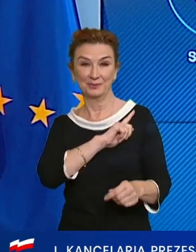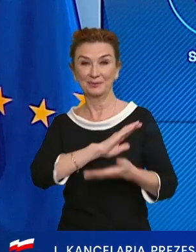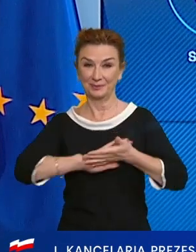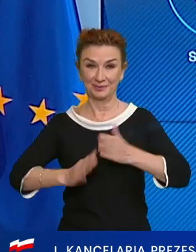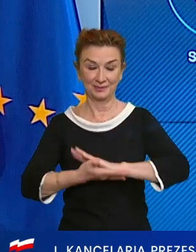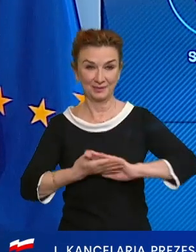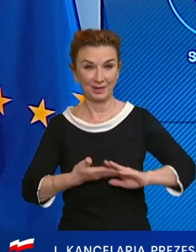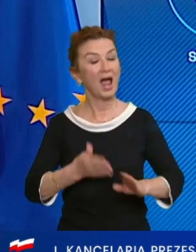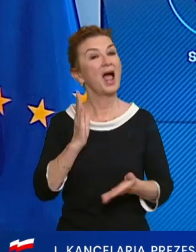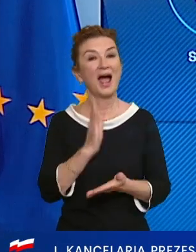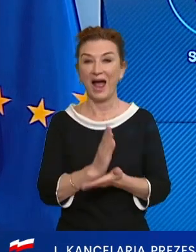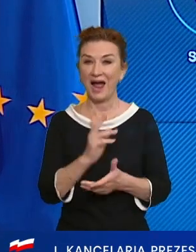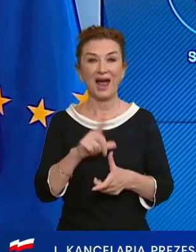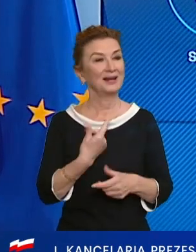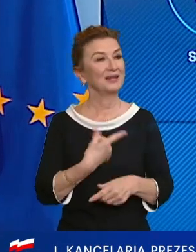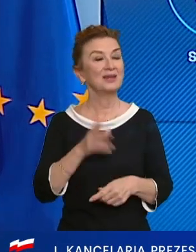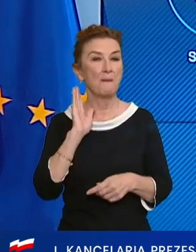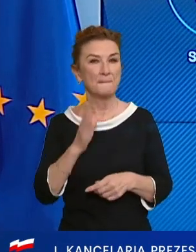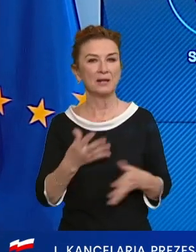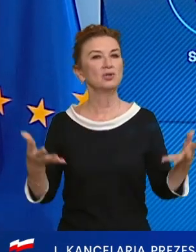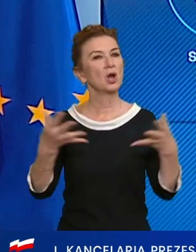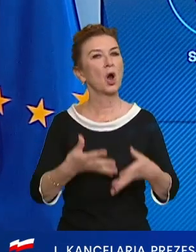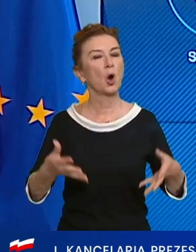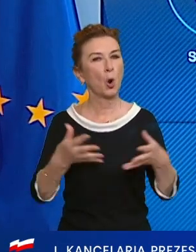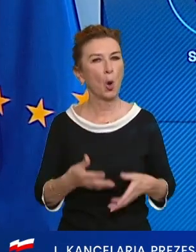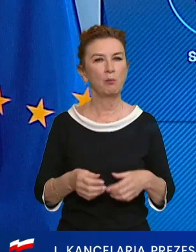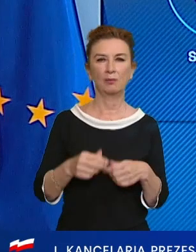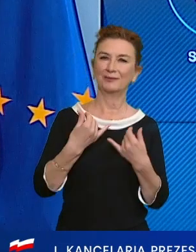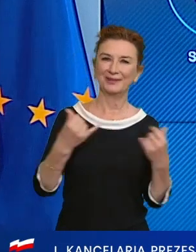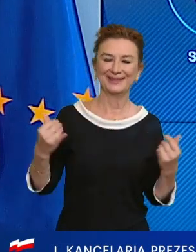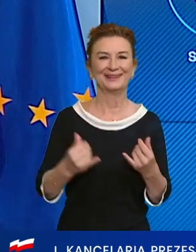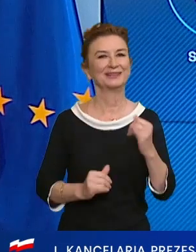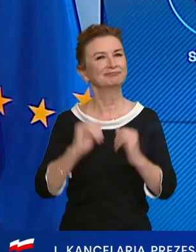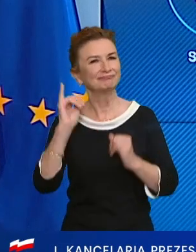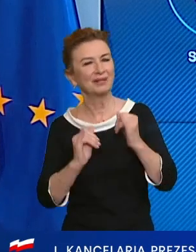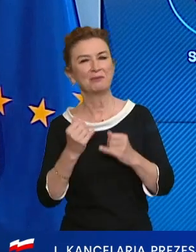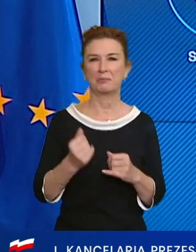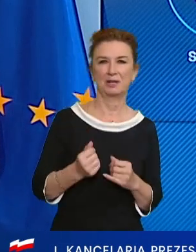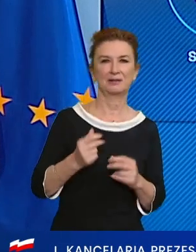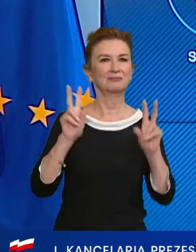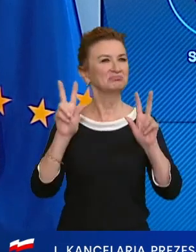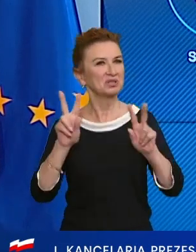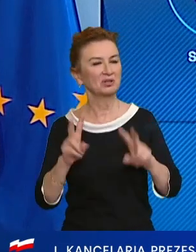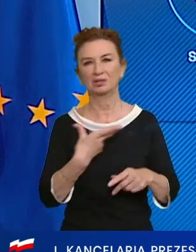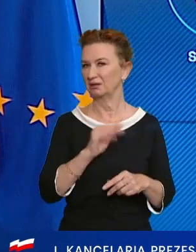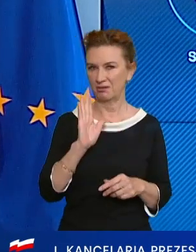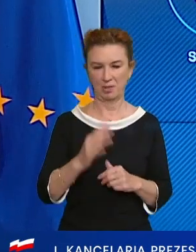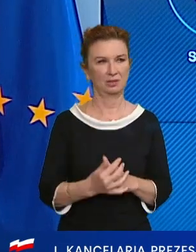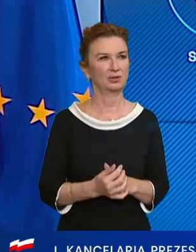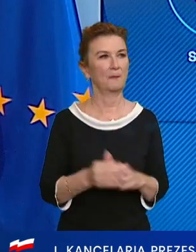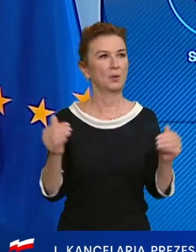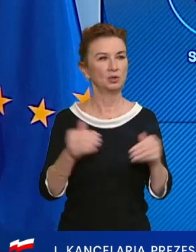dyskoteki i kluby, bo wiemy z doświadczeń z innych krajów, cały czas mamy tę wymianę doświadczeń, że to są bardzo